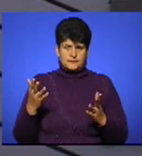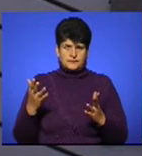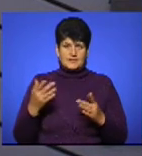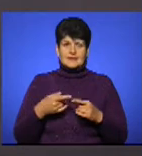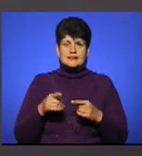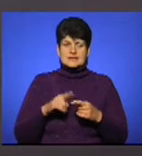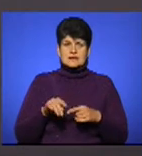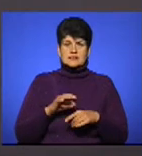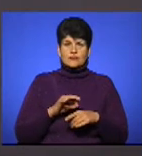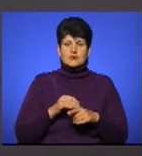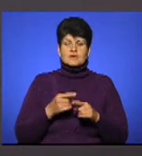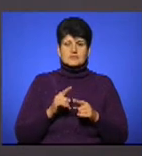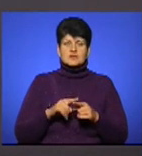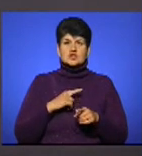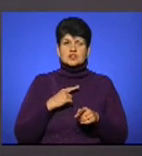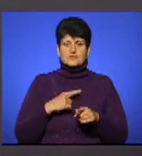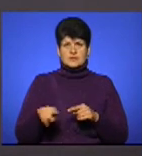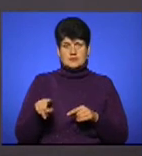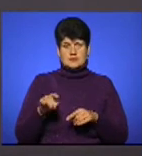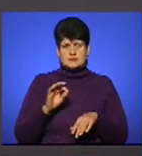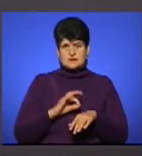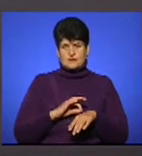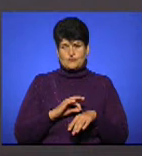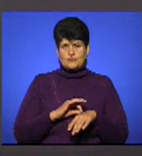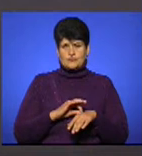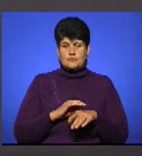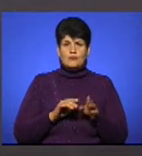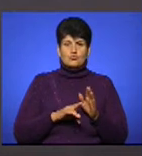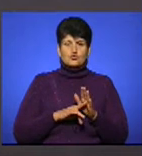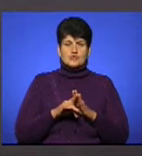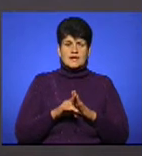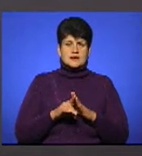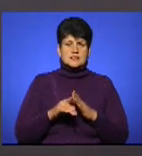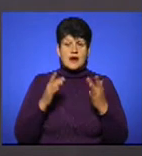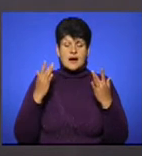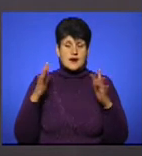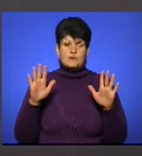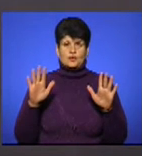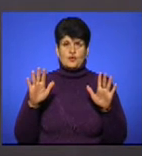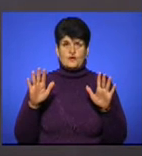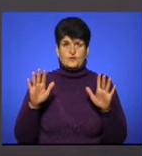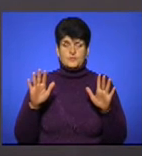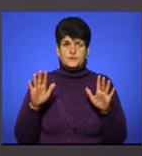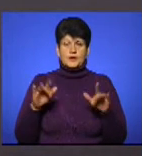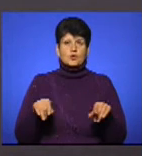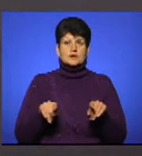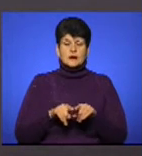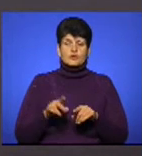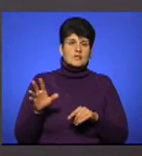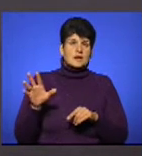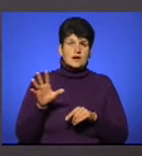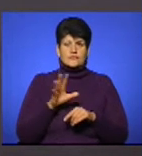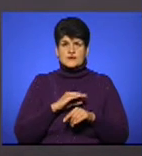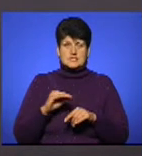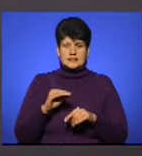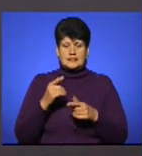належить до гострих інфекційних захворювань, починається раптово. Але, так як і всі інфекційні